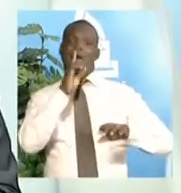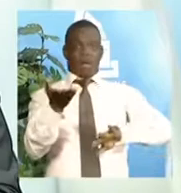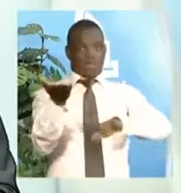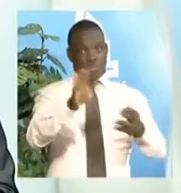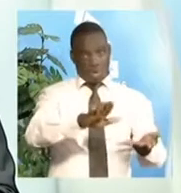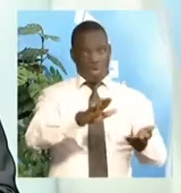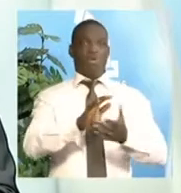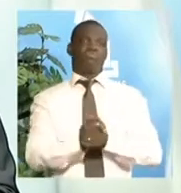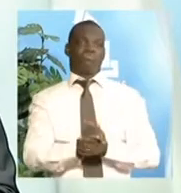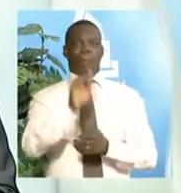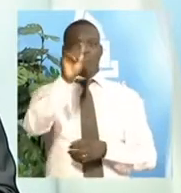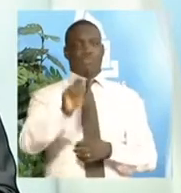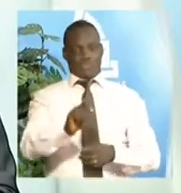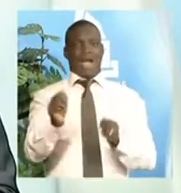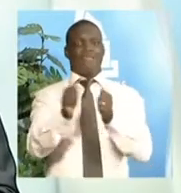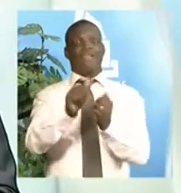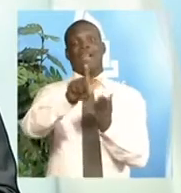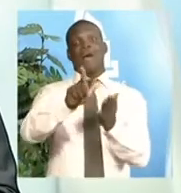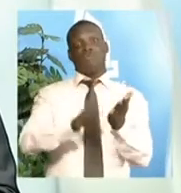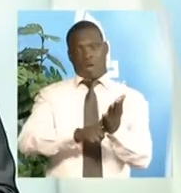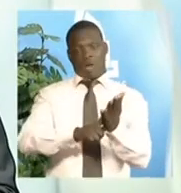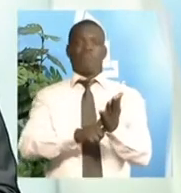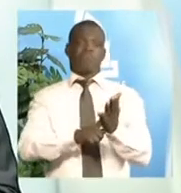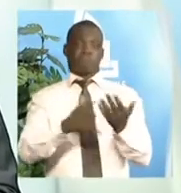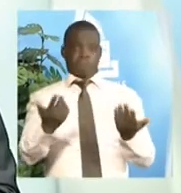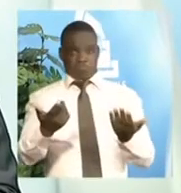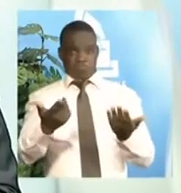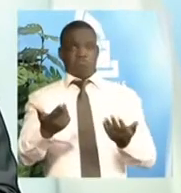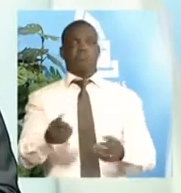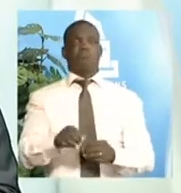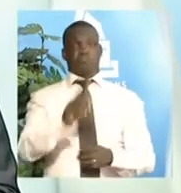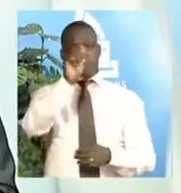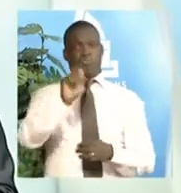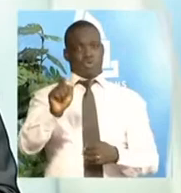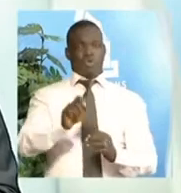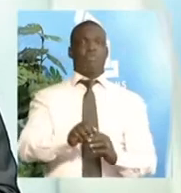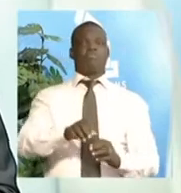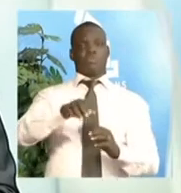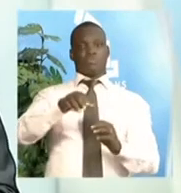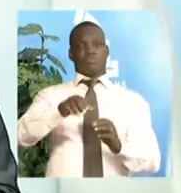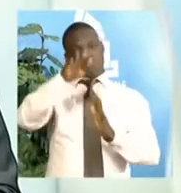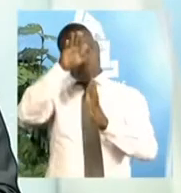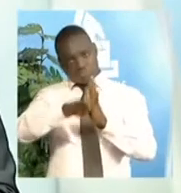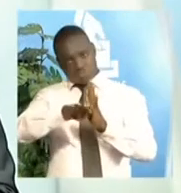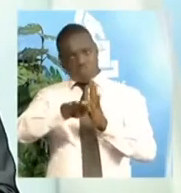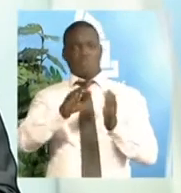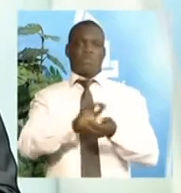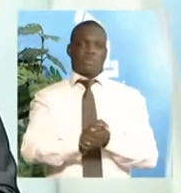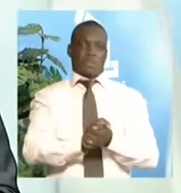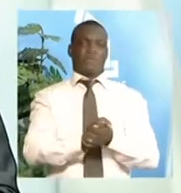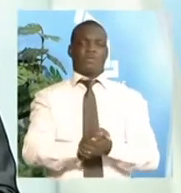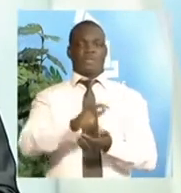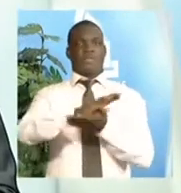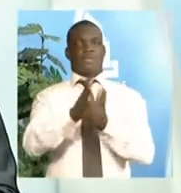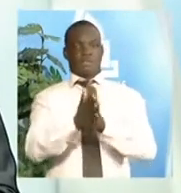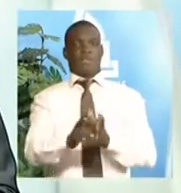conformément à la loi, a donc sursis de plein droit à l'organisation des élections dans cette circonscription-là.